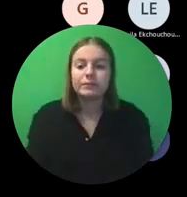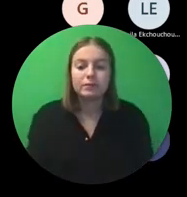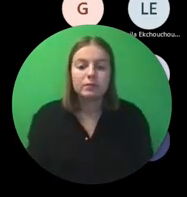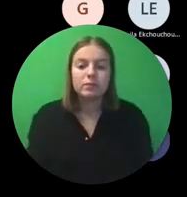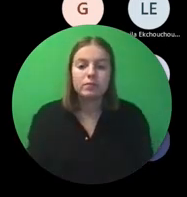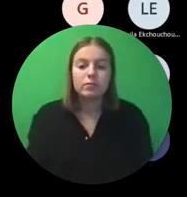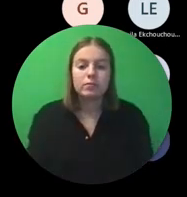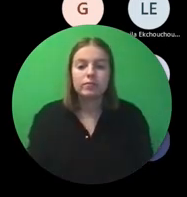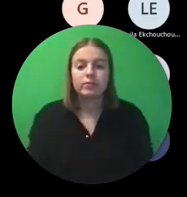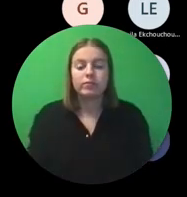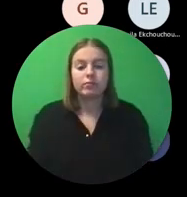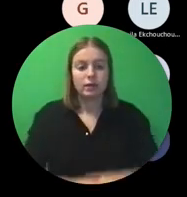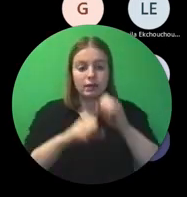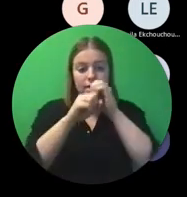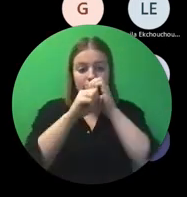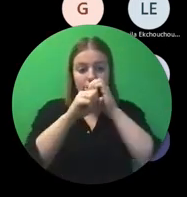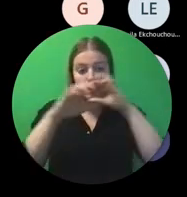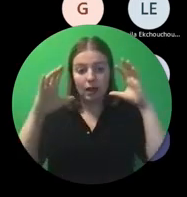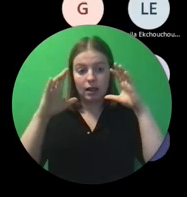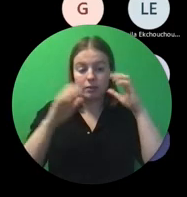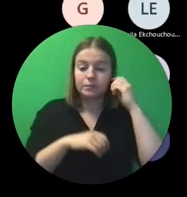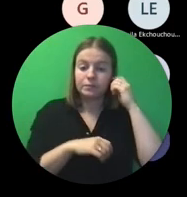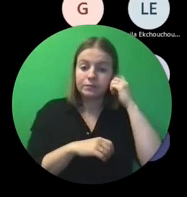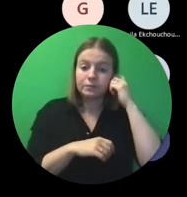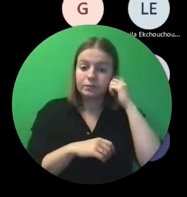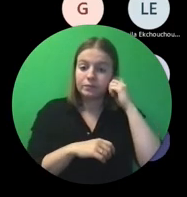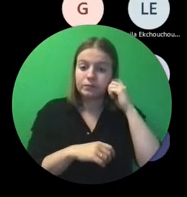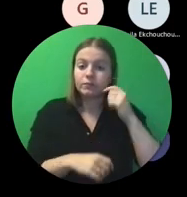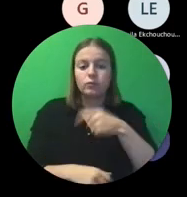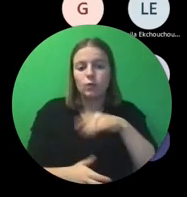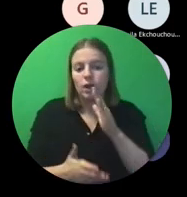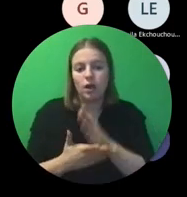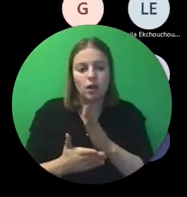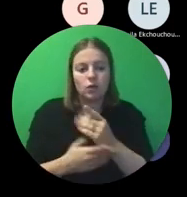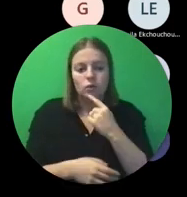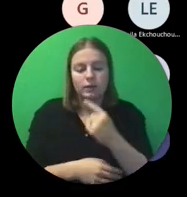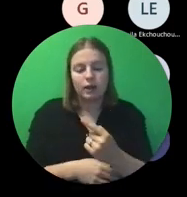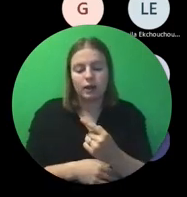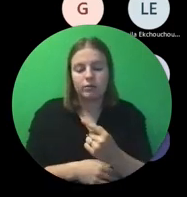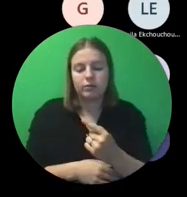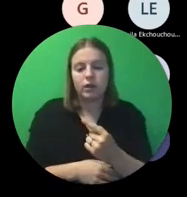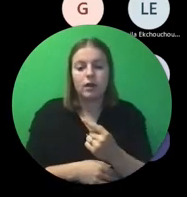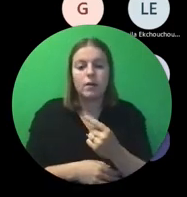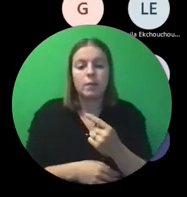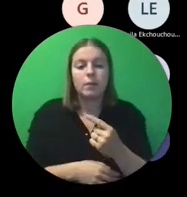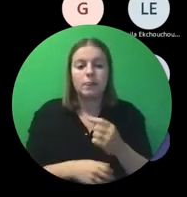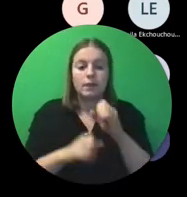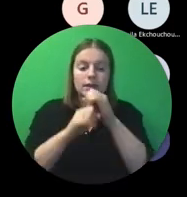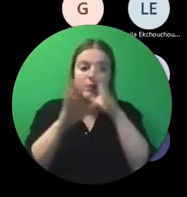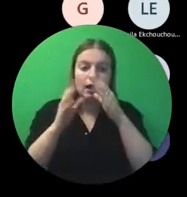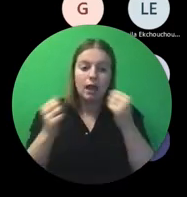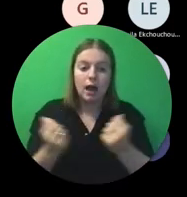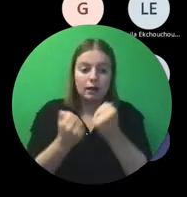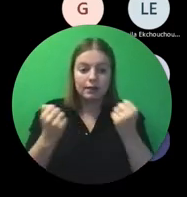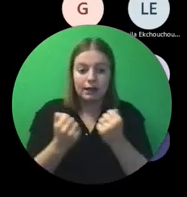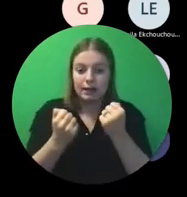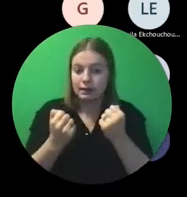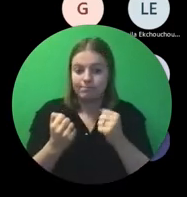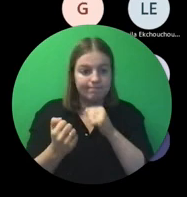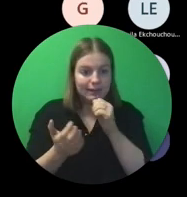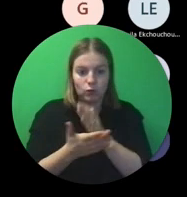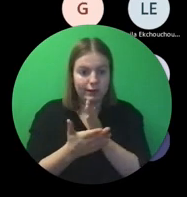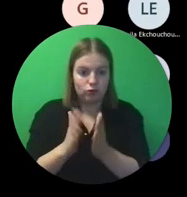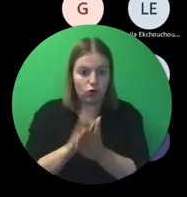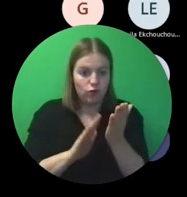Stel nu, dus we hebben al gezegd, of ik heb al gezegd, dat als bepaalde activiteiten duidelijk niet